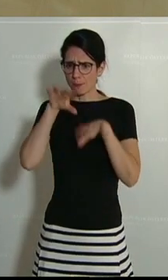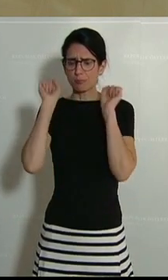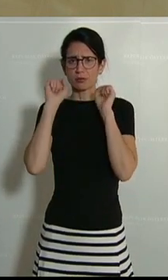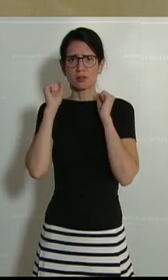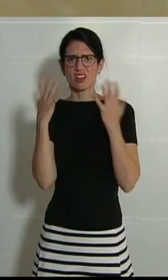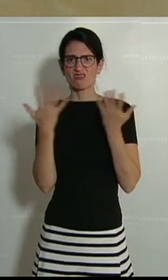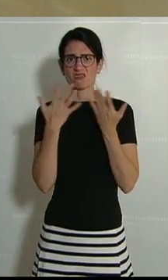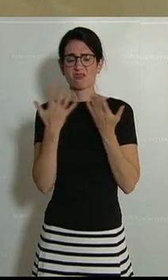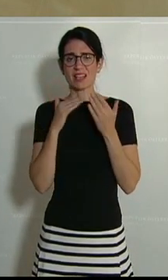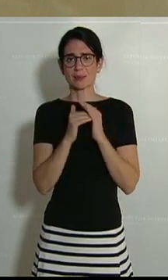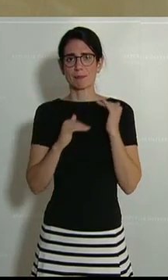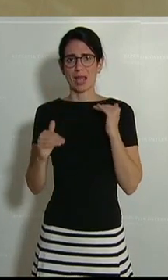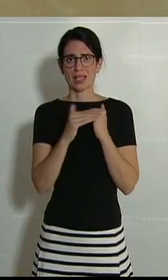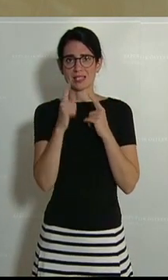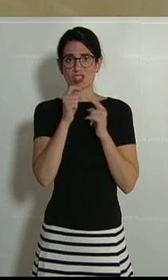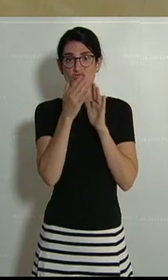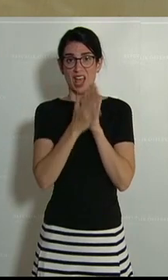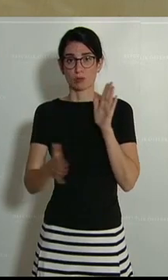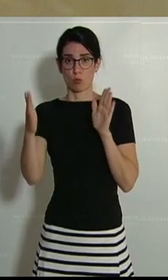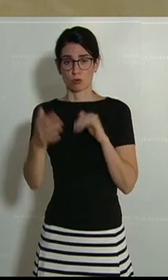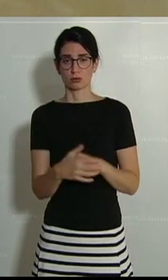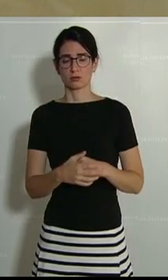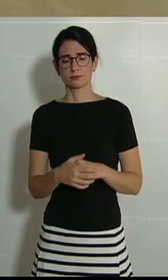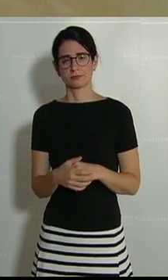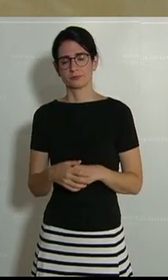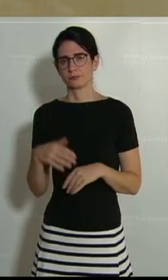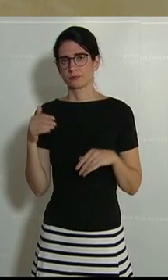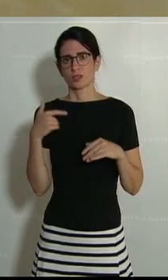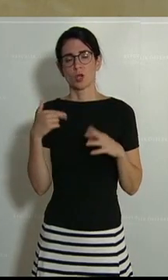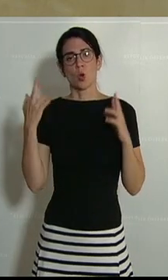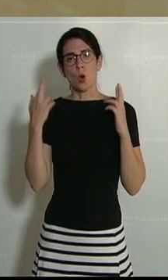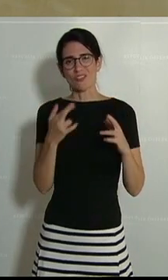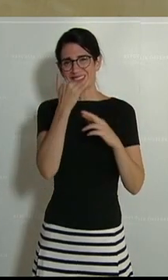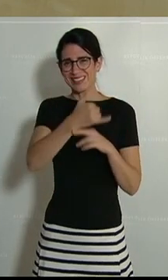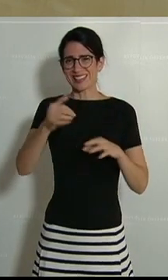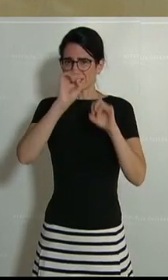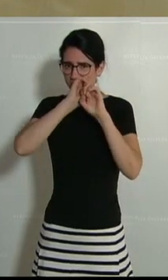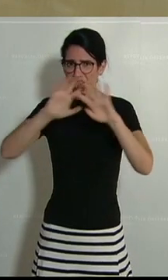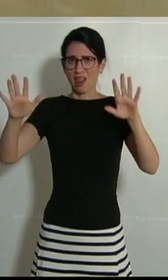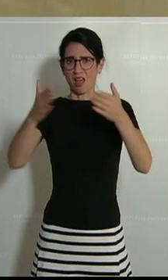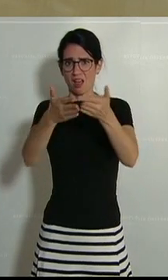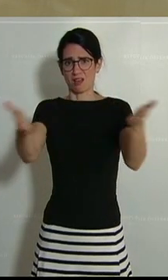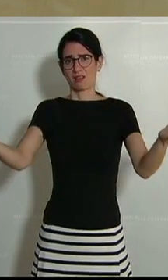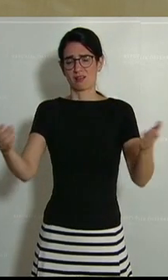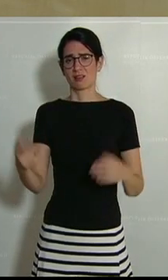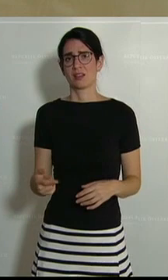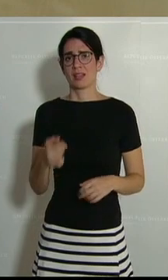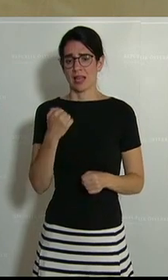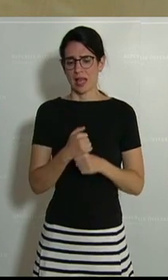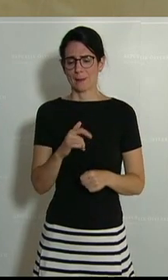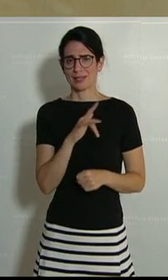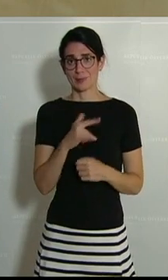ist die Ausgangslage der ganzen Geschichte. Und das, glaube ich, sollte hoffentlich jedem hier im Haus klar sein, dass wir uns zwar